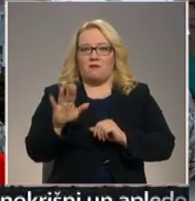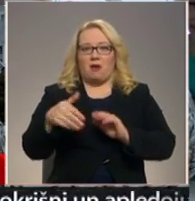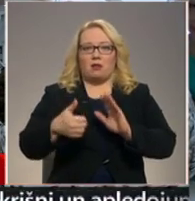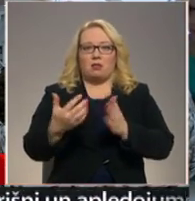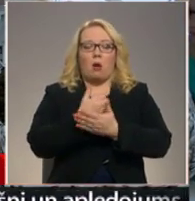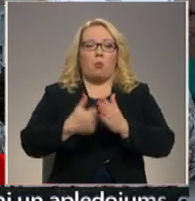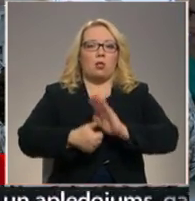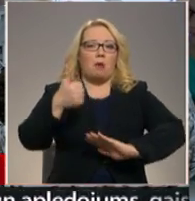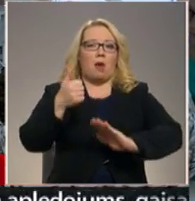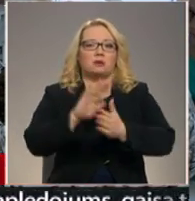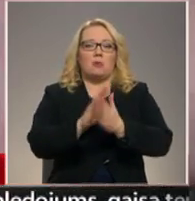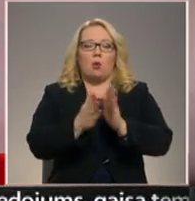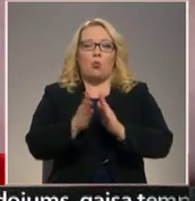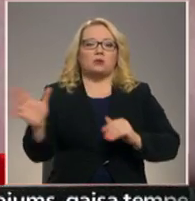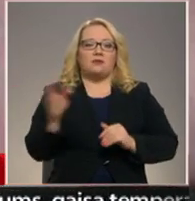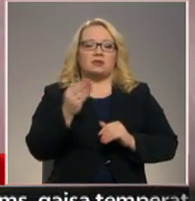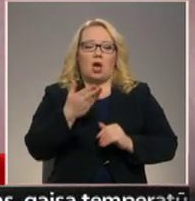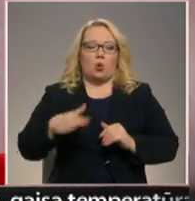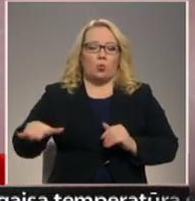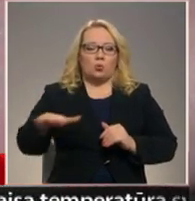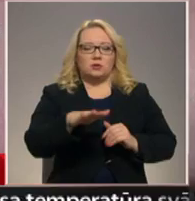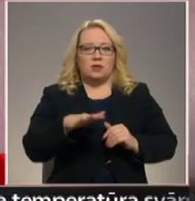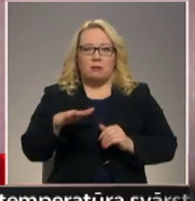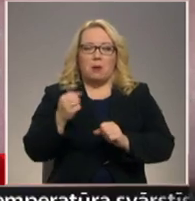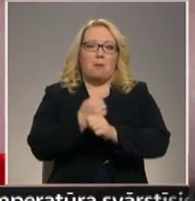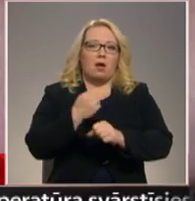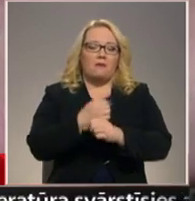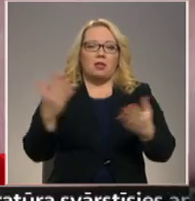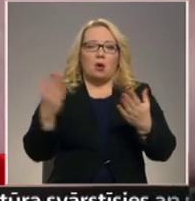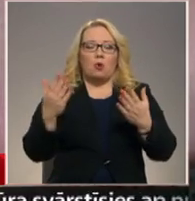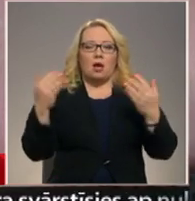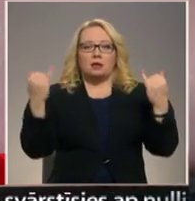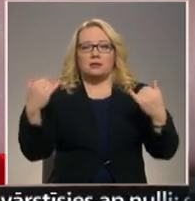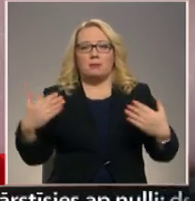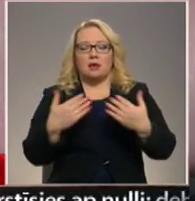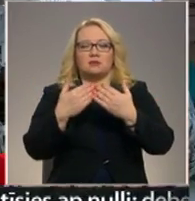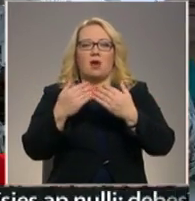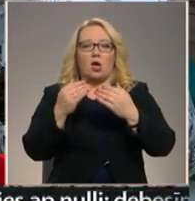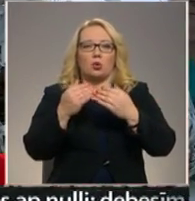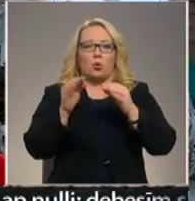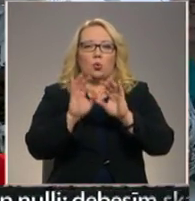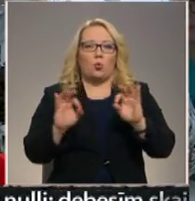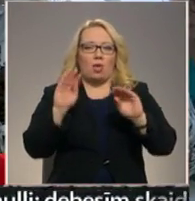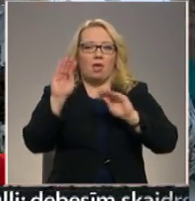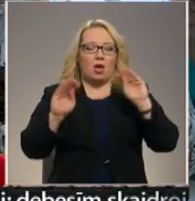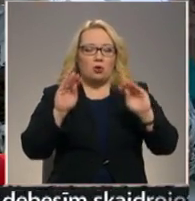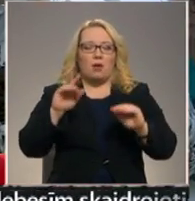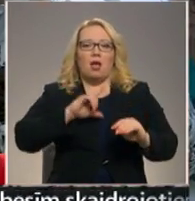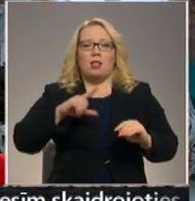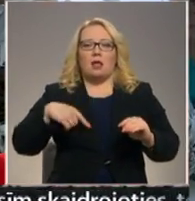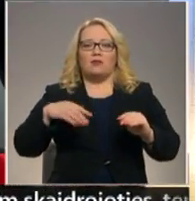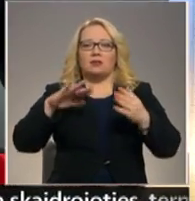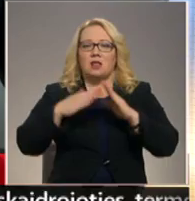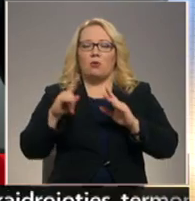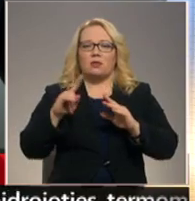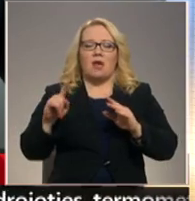labākās pankūkas visā kurzemē. Brīvā piespēja kārtā pagatavot kādu zemesvēku rotājumu. Es lieku domāt, ka Latvijas lauki ir tomēr tāda maģiska